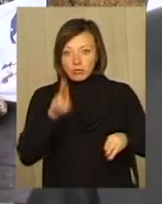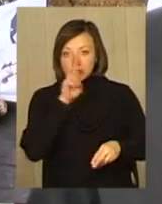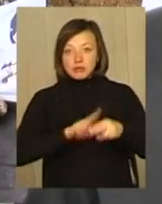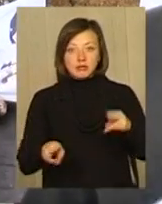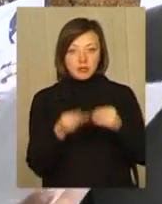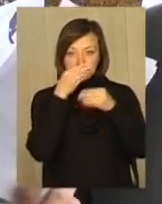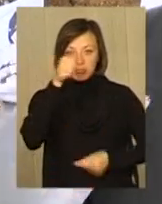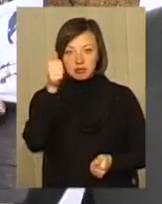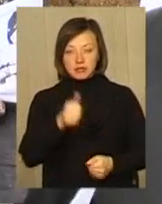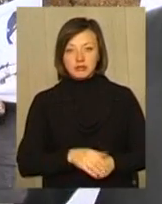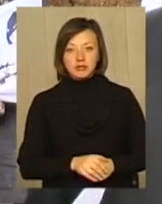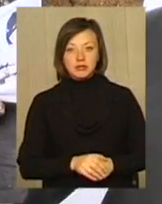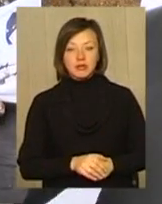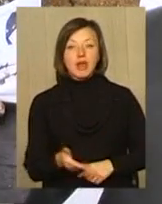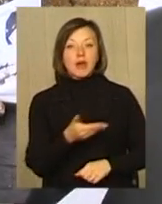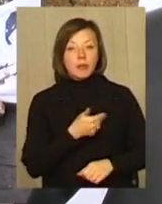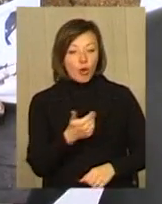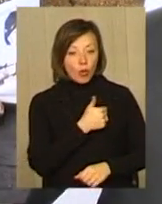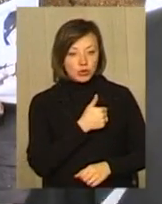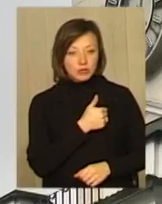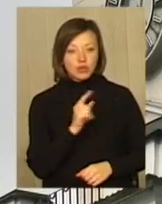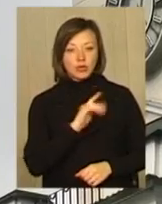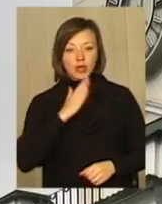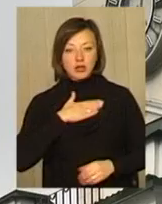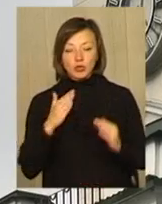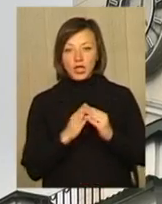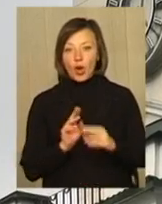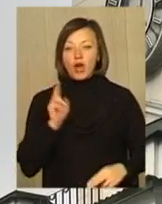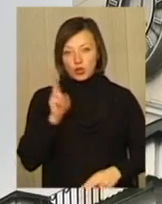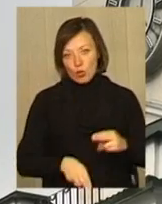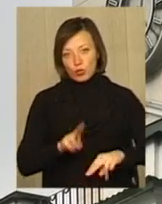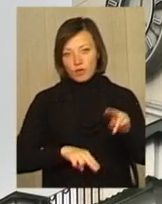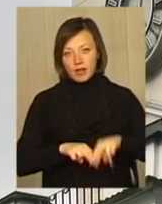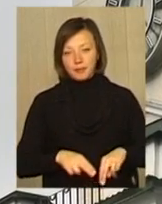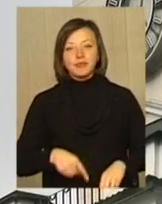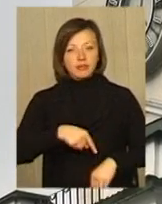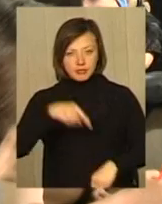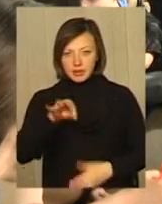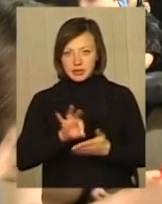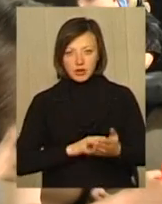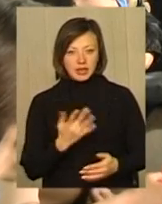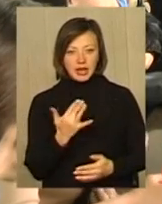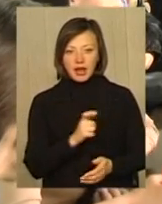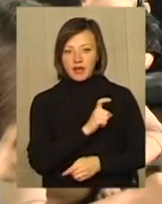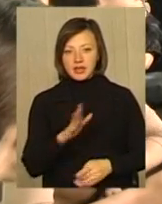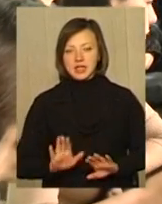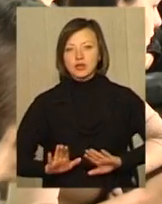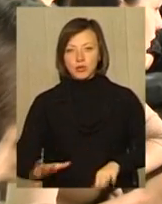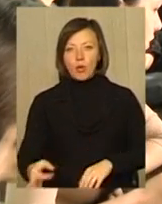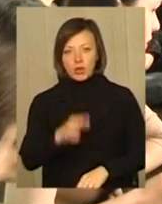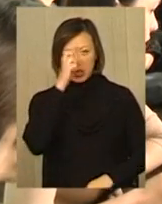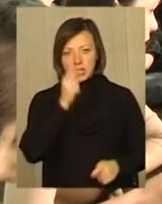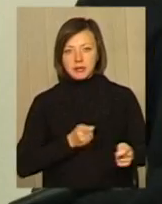виправилось. Ми хочемо, щоб наш будинок добудували. Обласна влада зареагувала миттєво. За кілька хвилин у кабінеті заступника голови